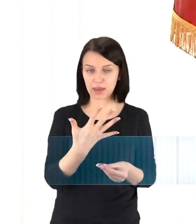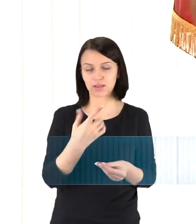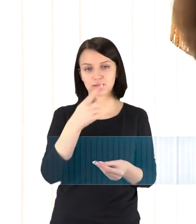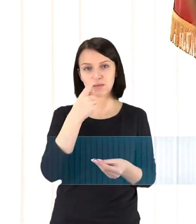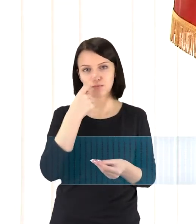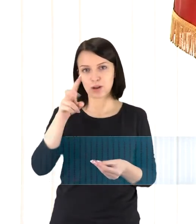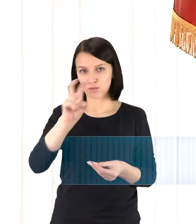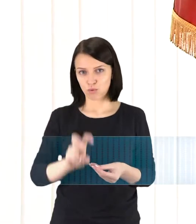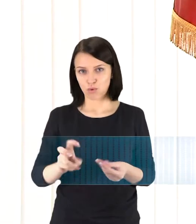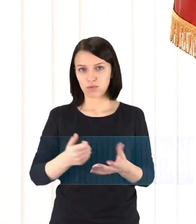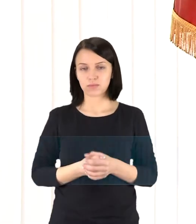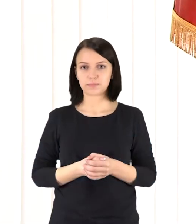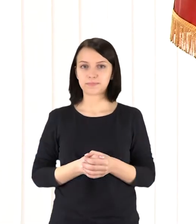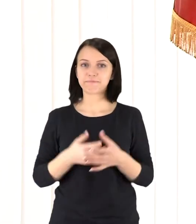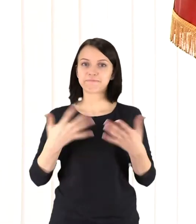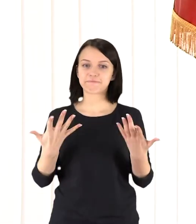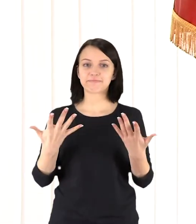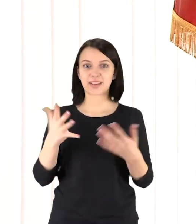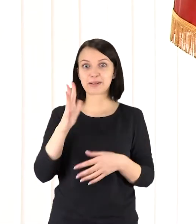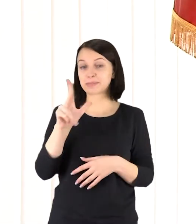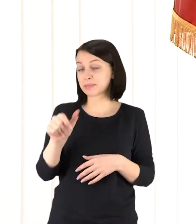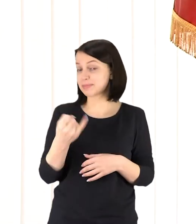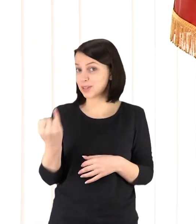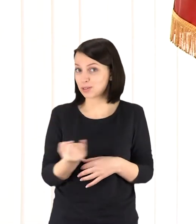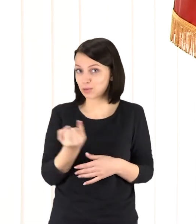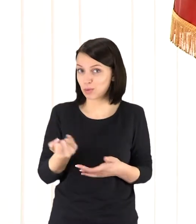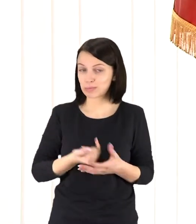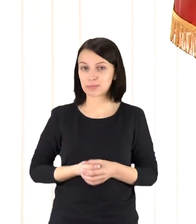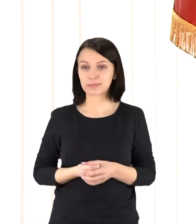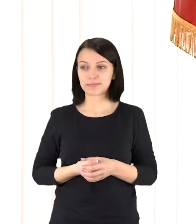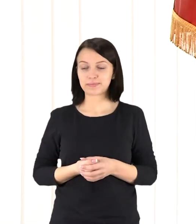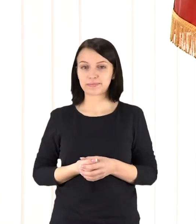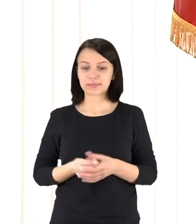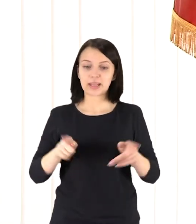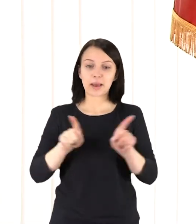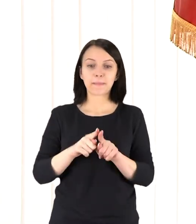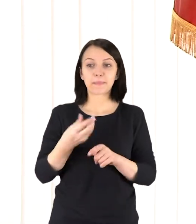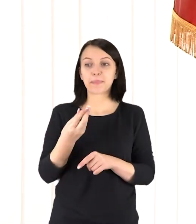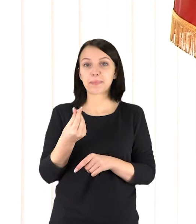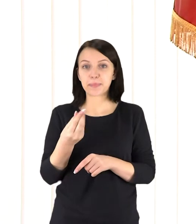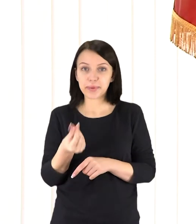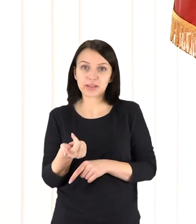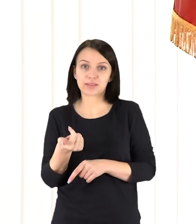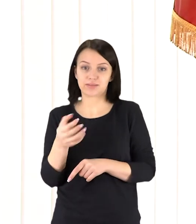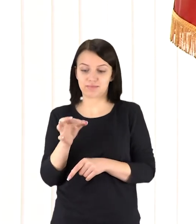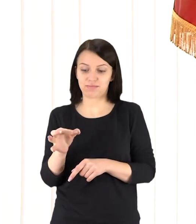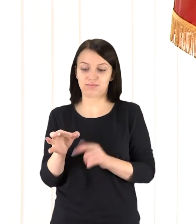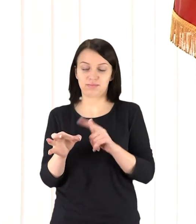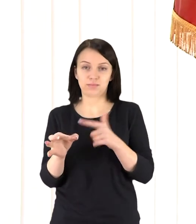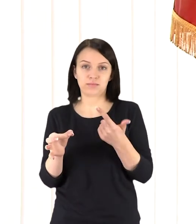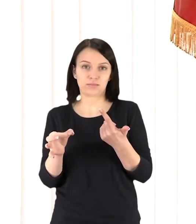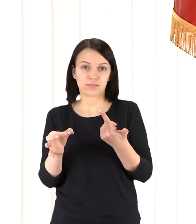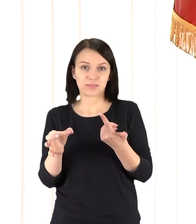dolerių. Tai čia toks, va, gaunasi didžiulis paradokstas. Tarsi pinigas, kuris neša,